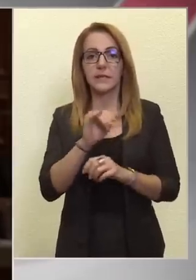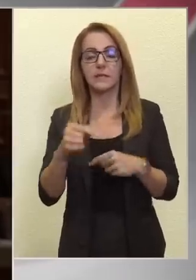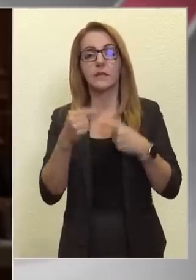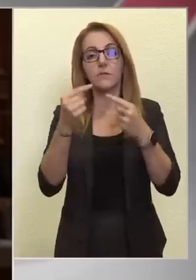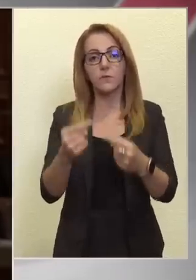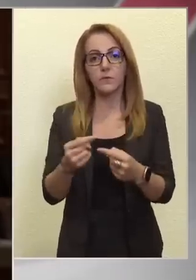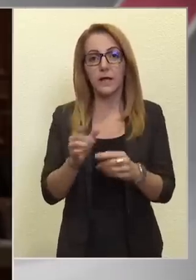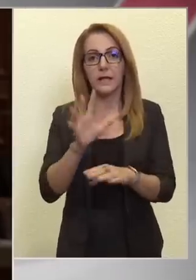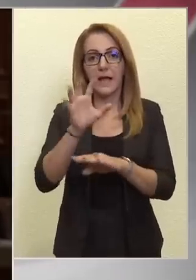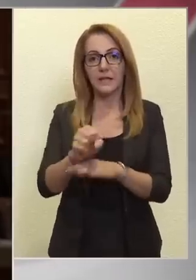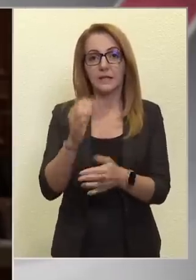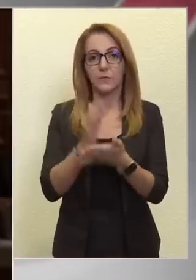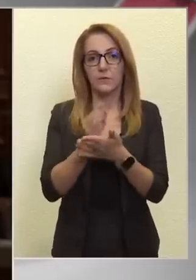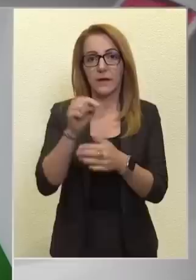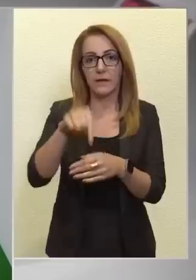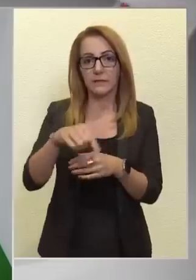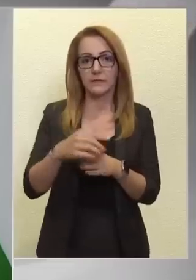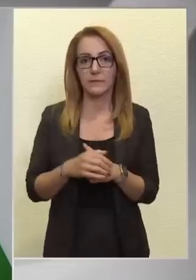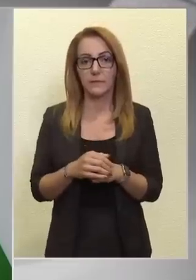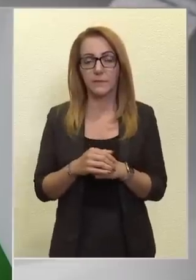után elértünk már idáig?